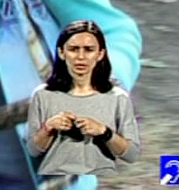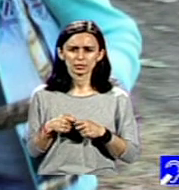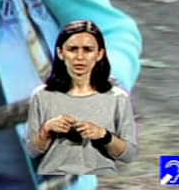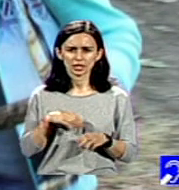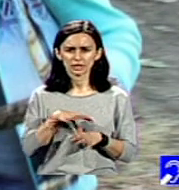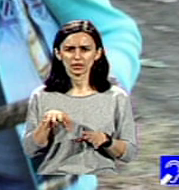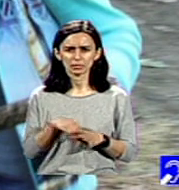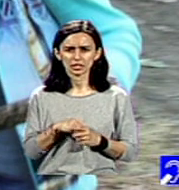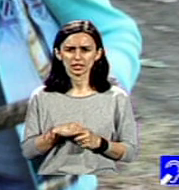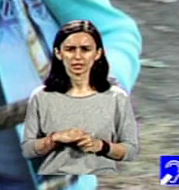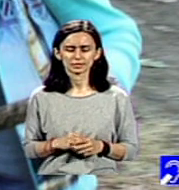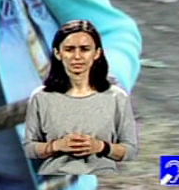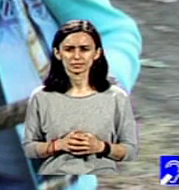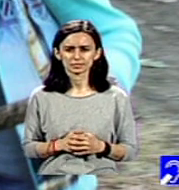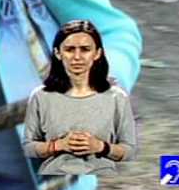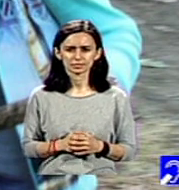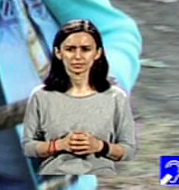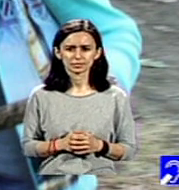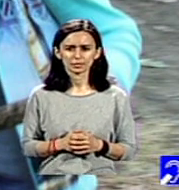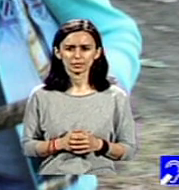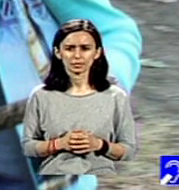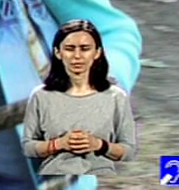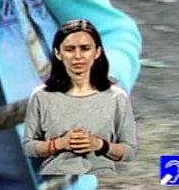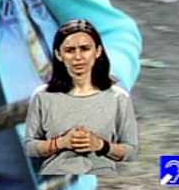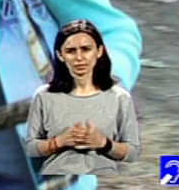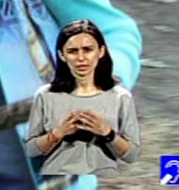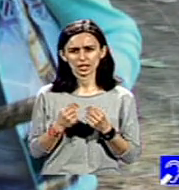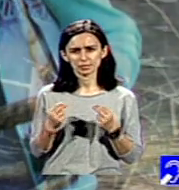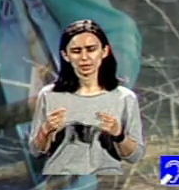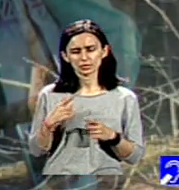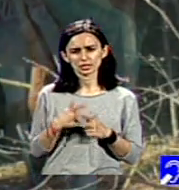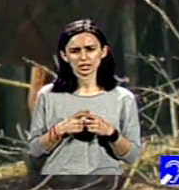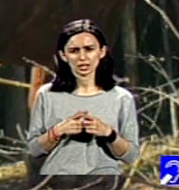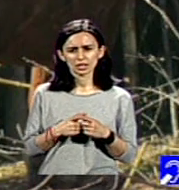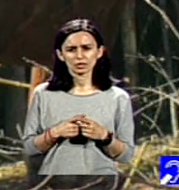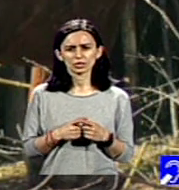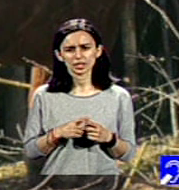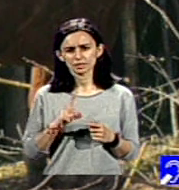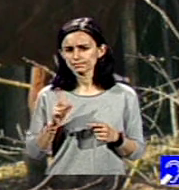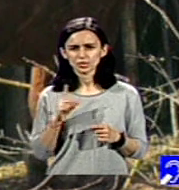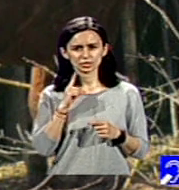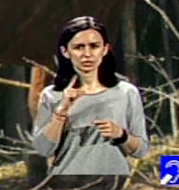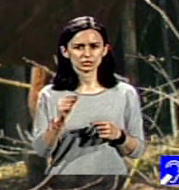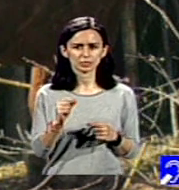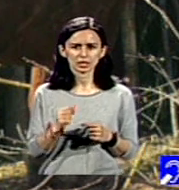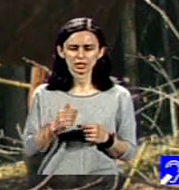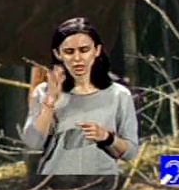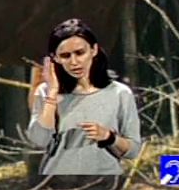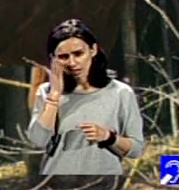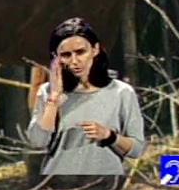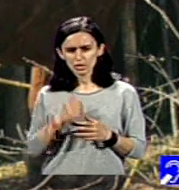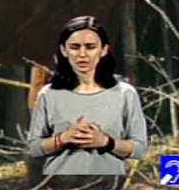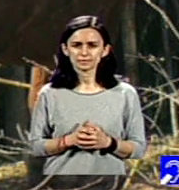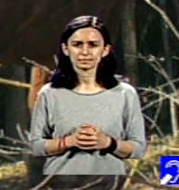gospodării, de cele mai multe ori în detimentul școlii. În